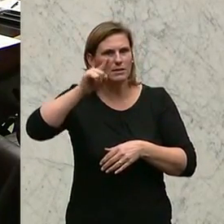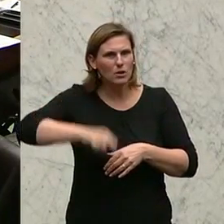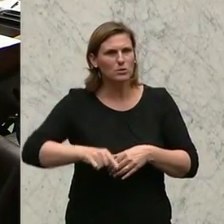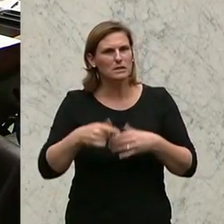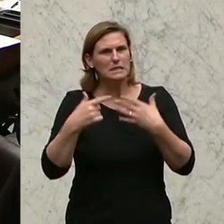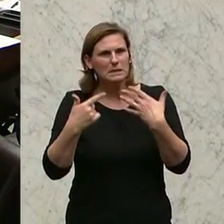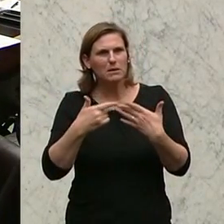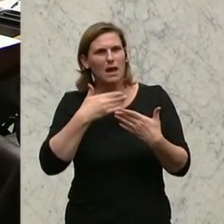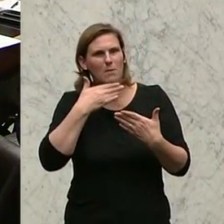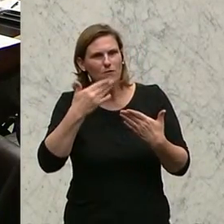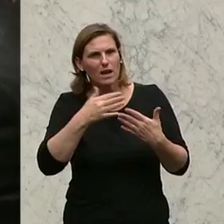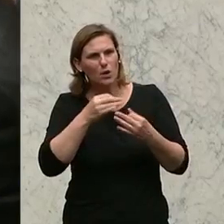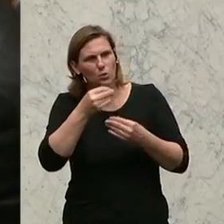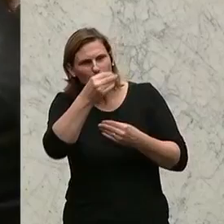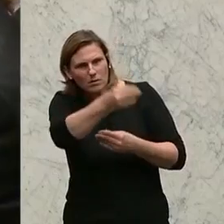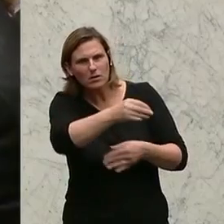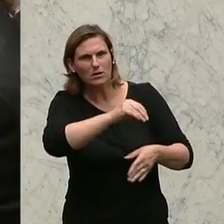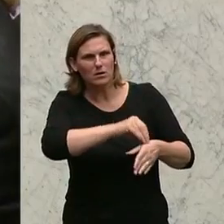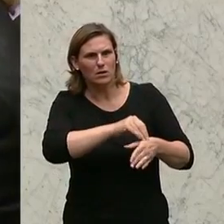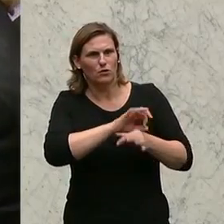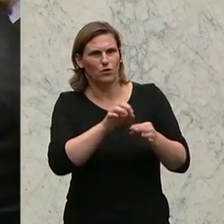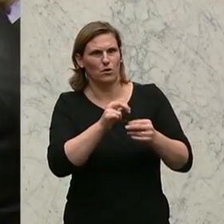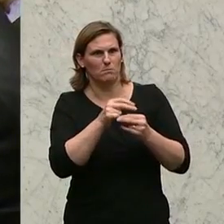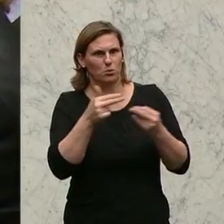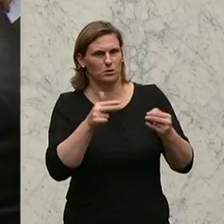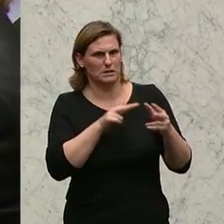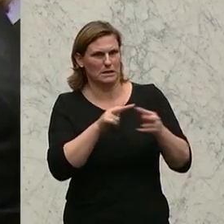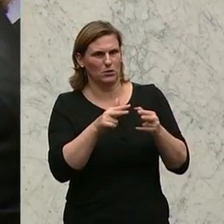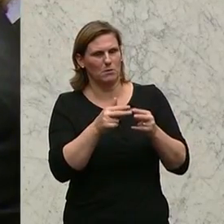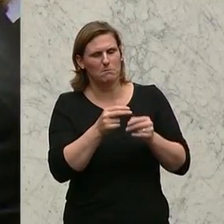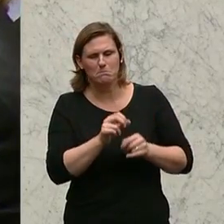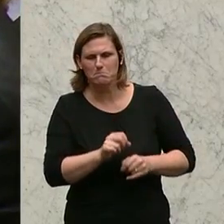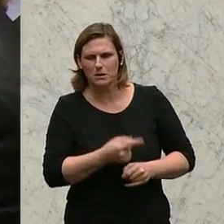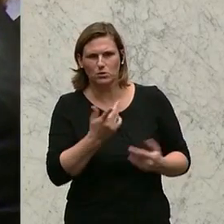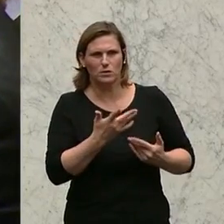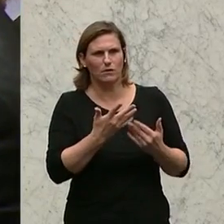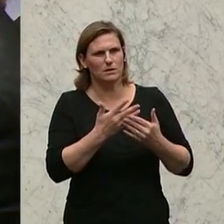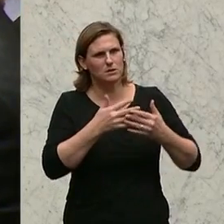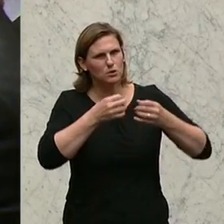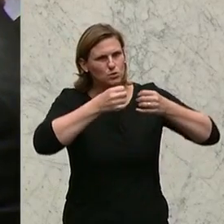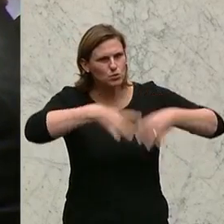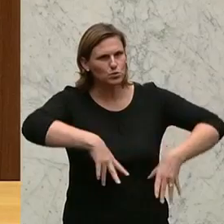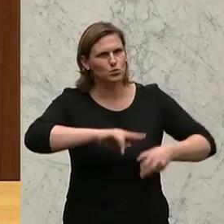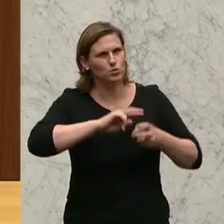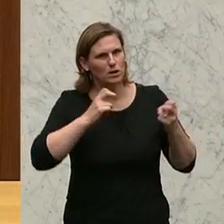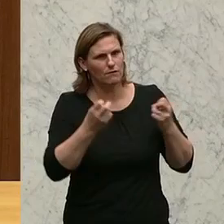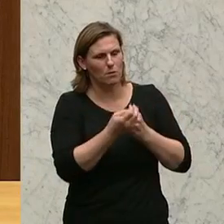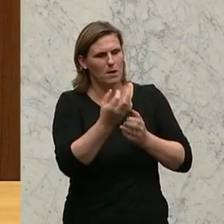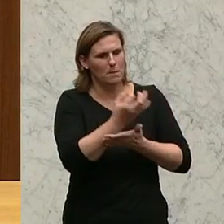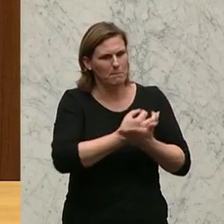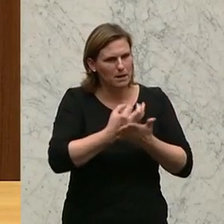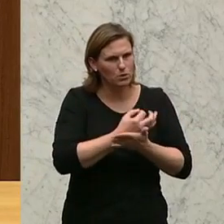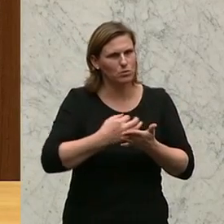für die Bundesregierung hinterlassen. Vor allem große Strukturreformen in den Bereichen Bildung, Gesundheit,